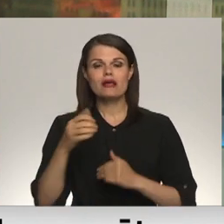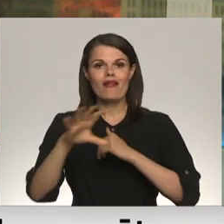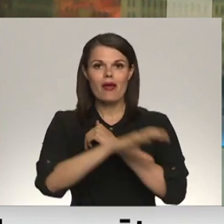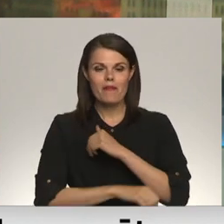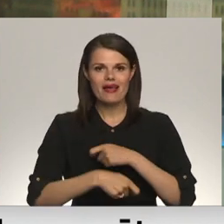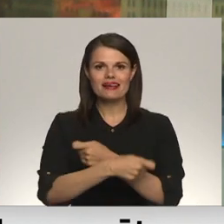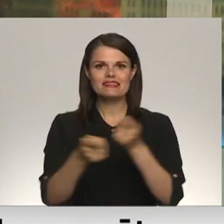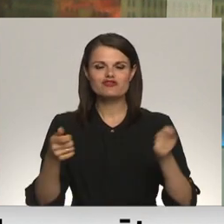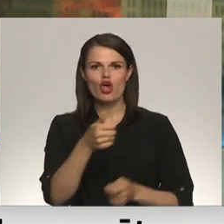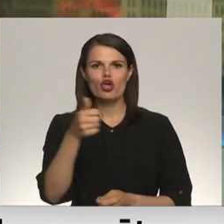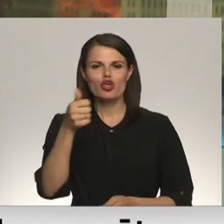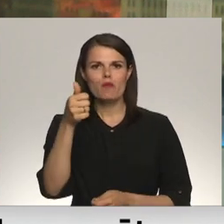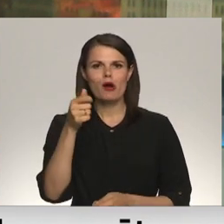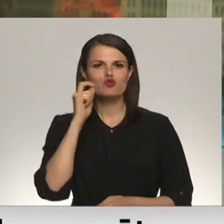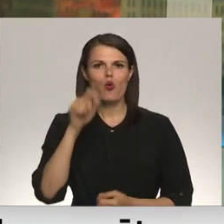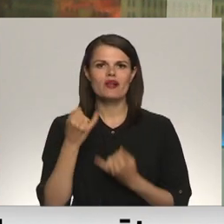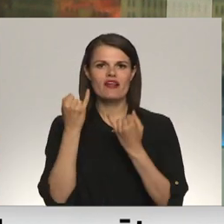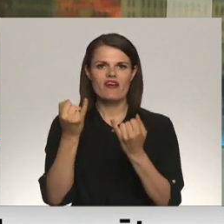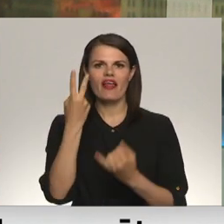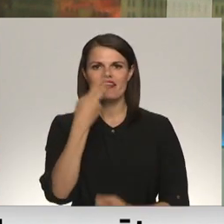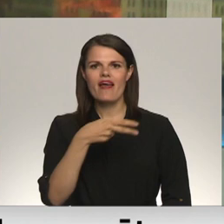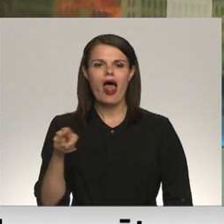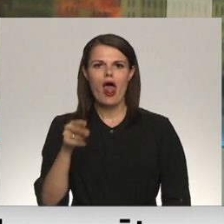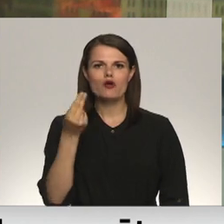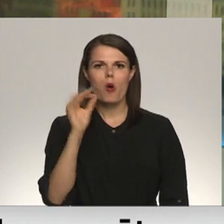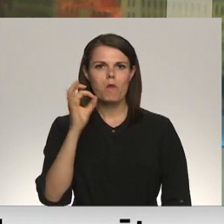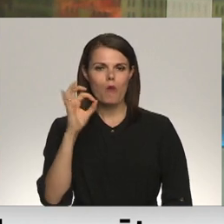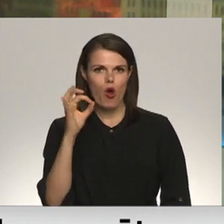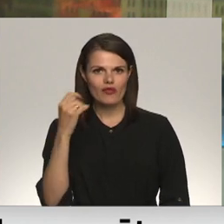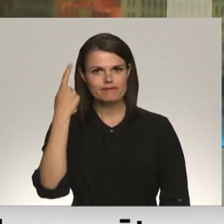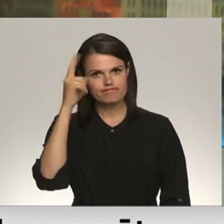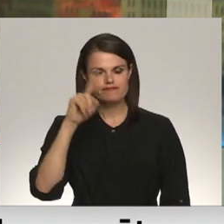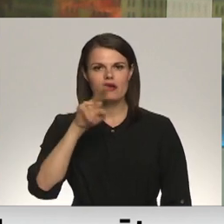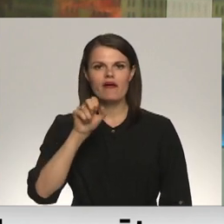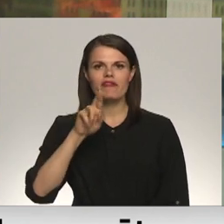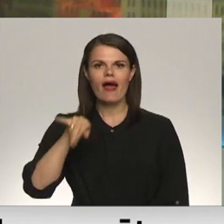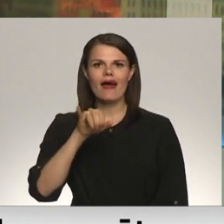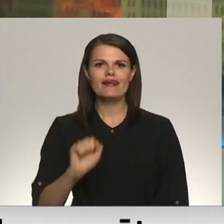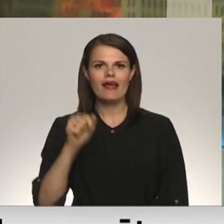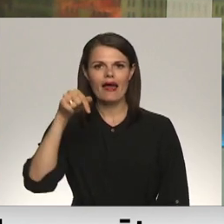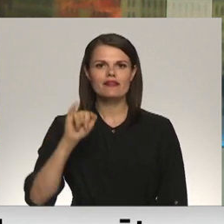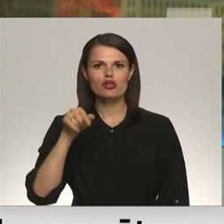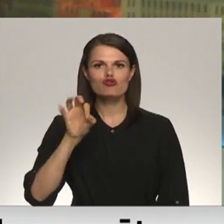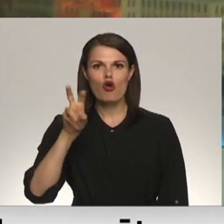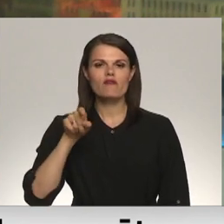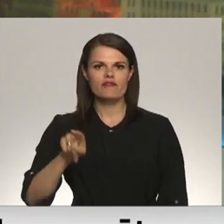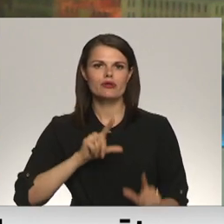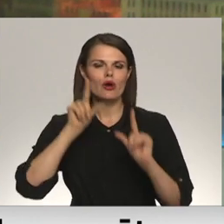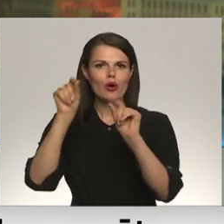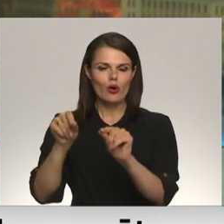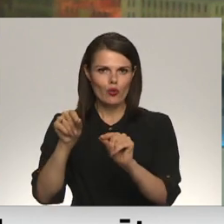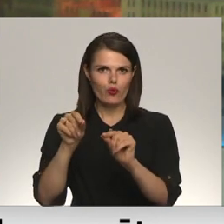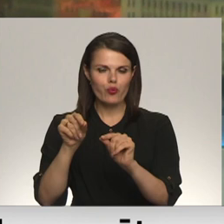Ukrajinai veltītu divu eiro monētu. Tās dizaina autori ir Darja Titova, kura Igaunijā nonākusi dodoties bēgļu gaitās no